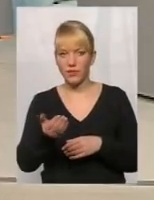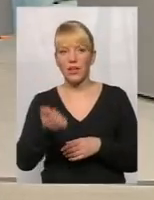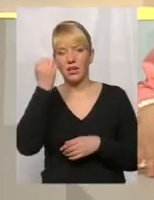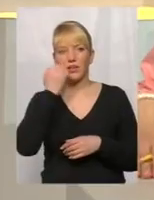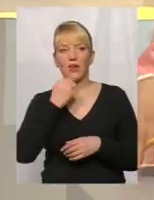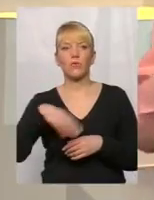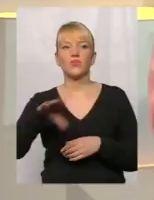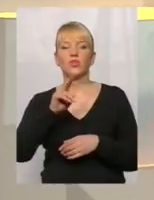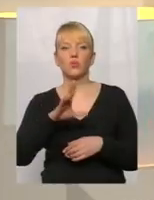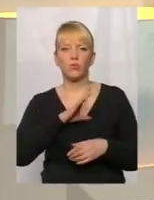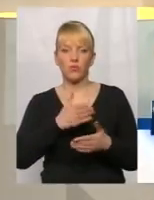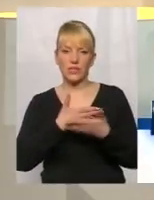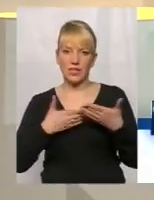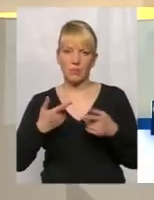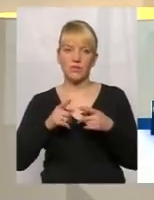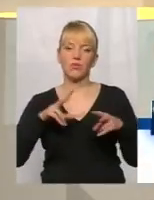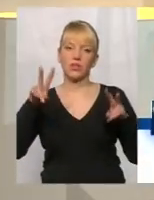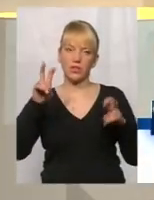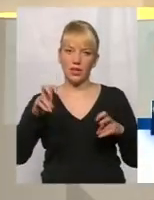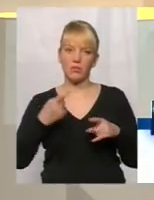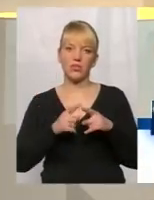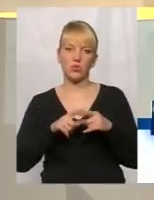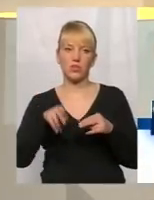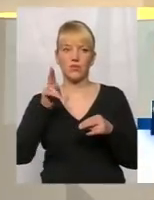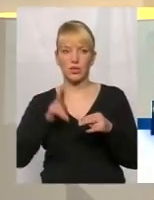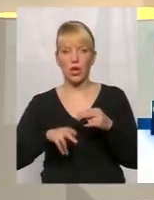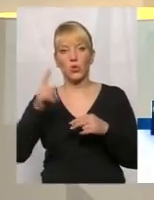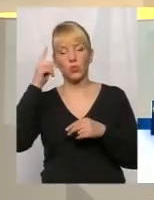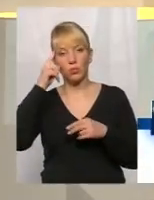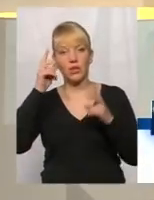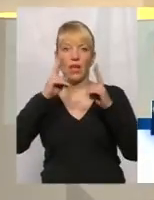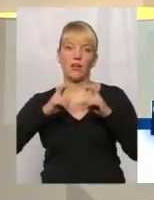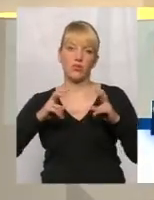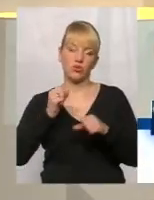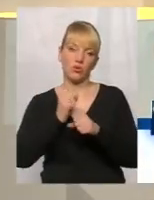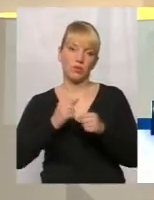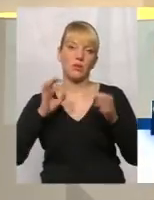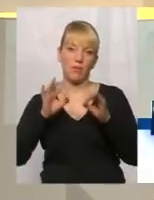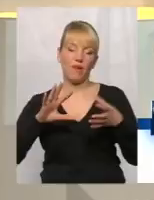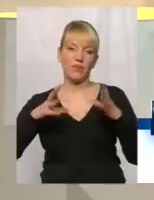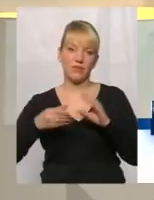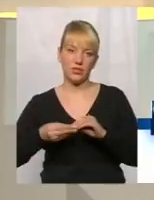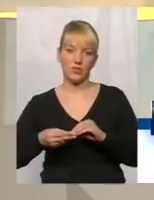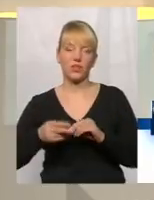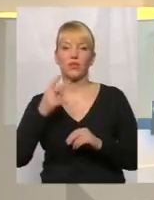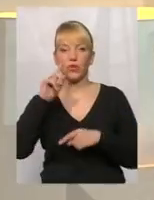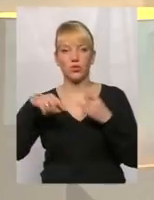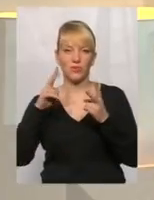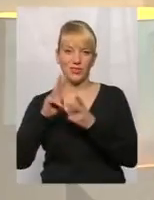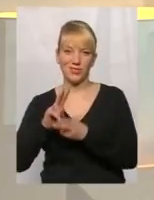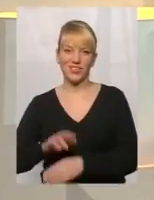дякую всім, хто був із нами. Це була тема, на сьогодні вона вичерпана. Думайте, аналізуйте, робіть правильні висновки. Побачимось.